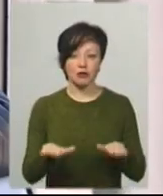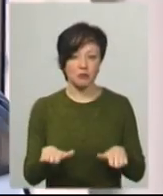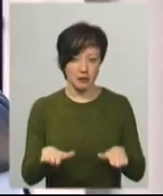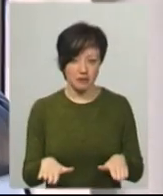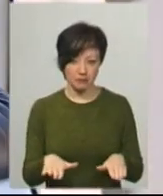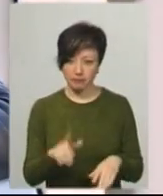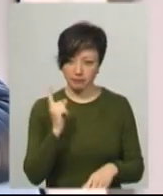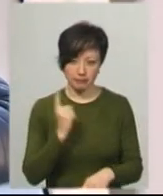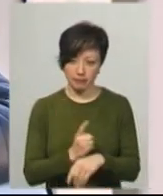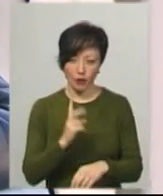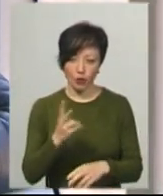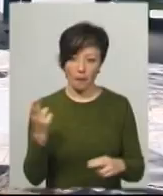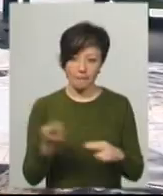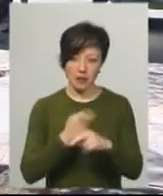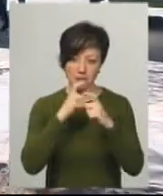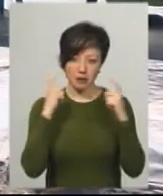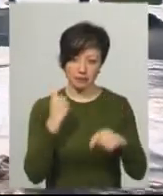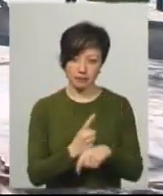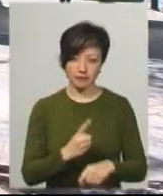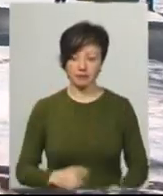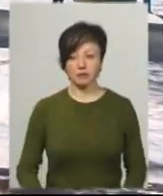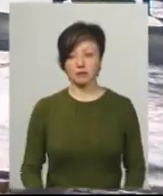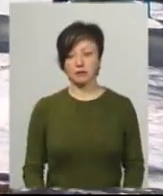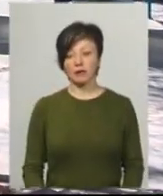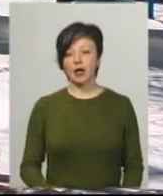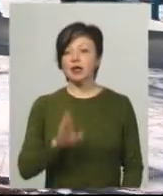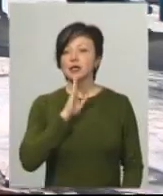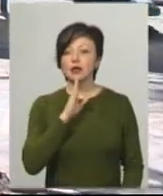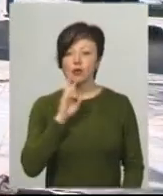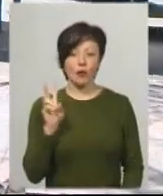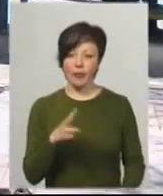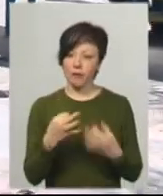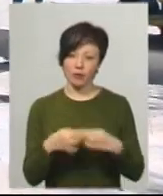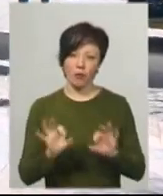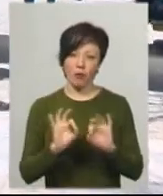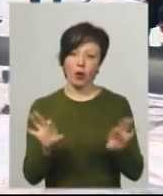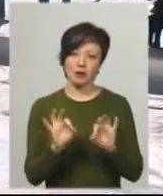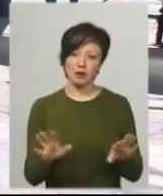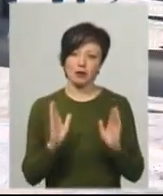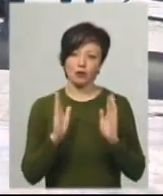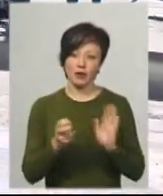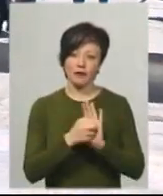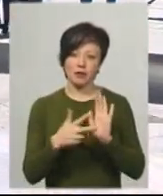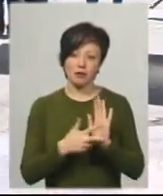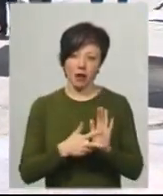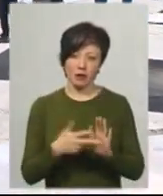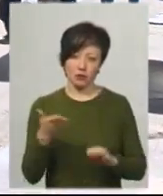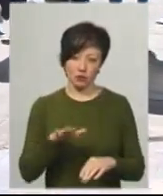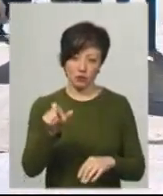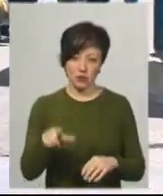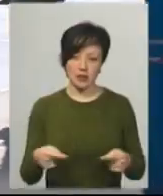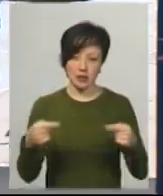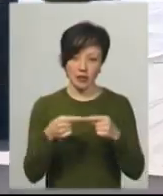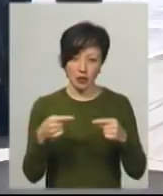транспорті та тих, хто без медичної маски. Людмилу Яворську до тролейбусу не впустили. Каже, пояснили, що вона буде 18-ю пасажиркою, а